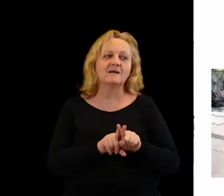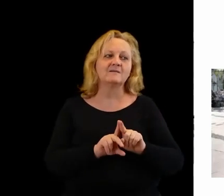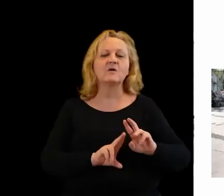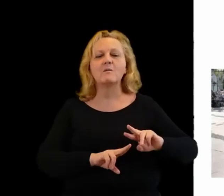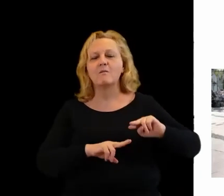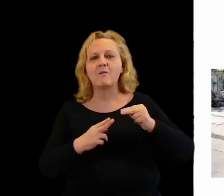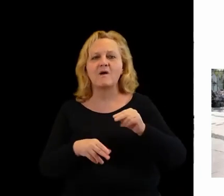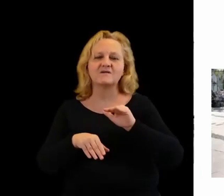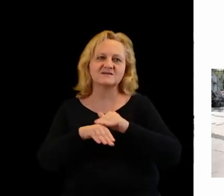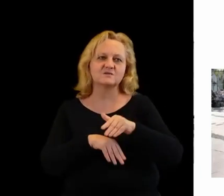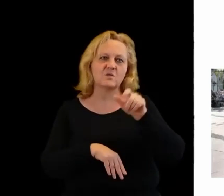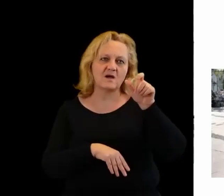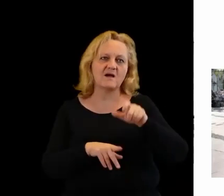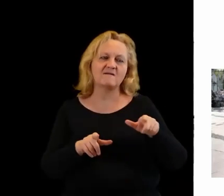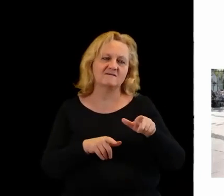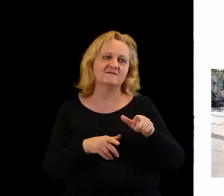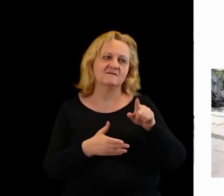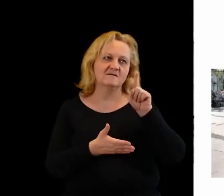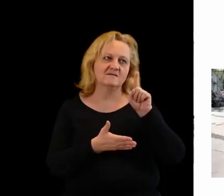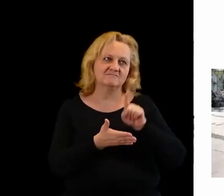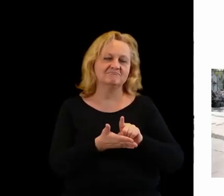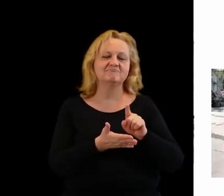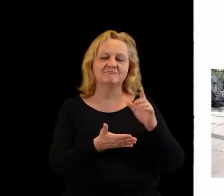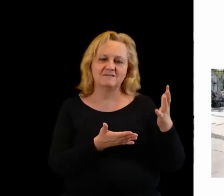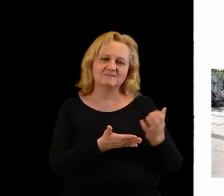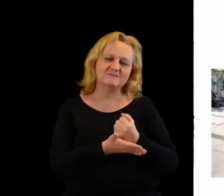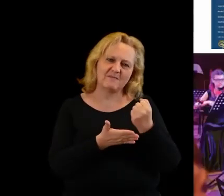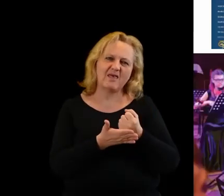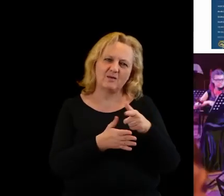Sławie ze zdobytymi łupami.